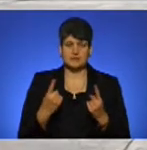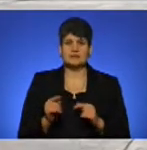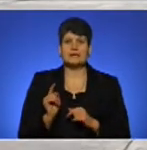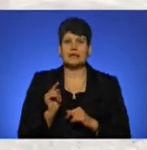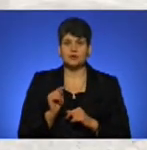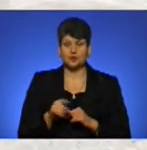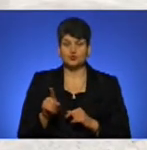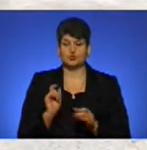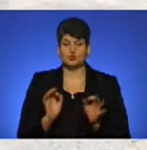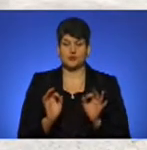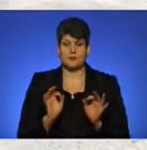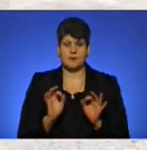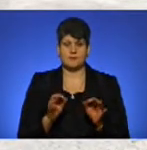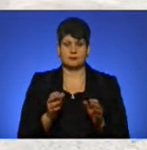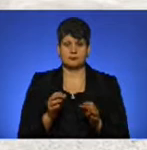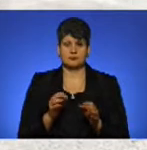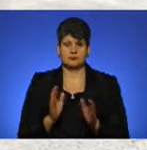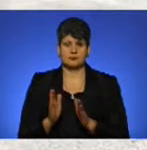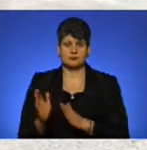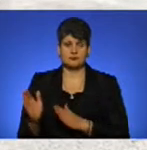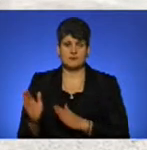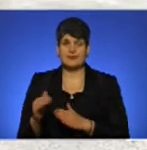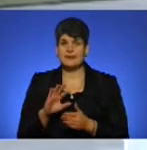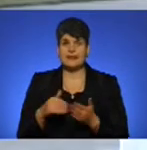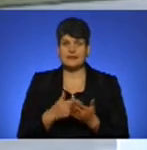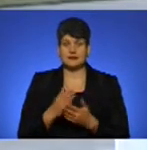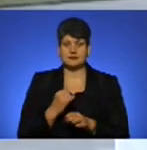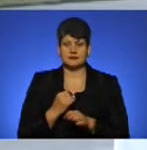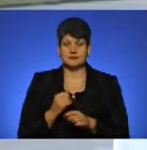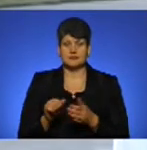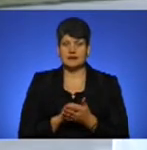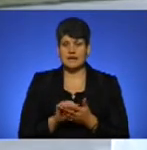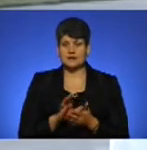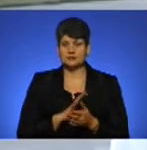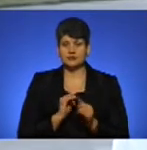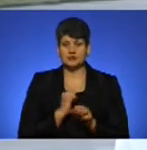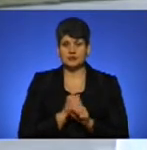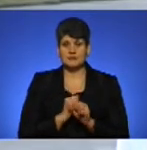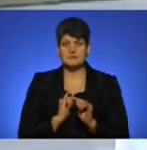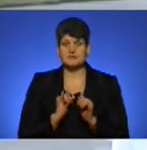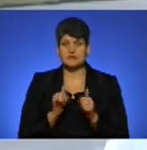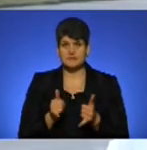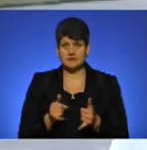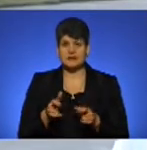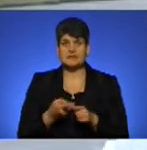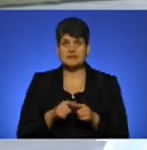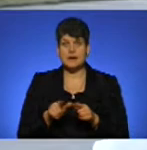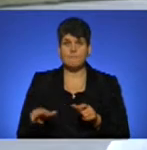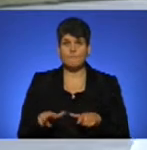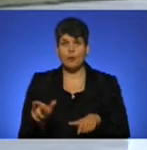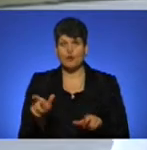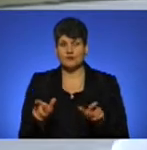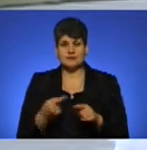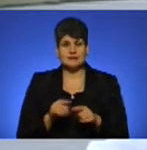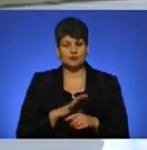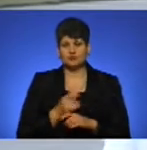нормально експлуатувалося і безпечно. Неякісні матеріали були заложені при заливанні цієї ж полосі, я не знаю, як вона там робилася, це